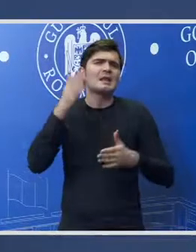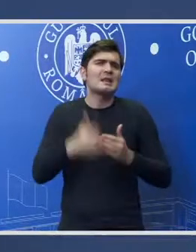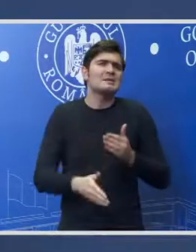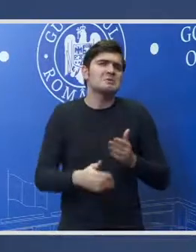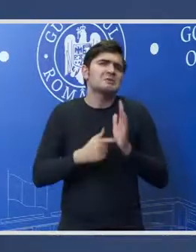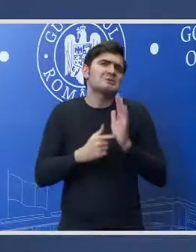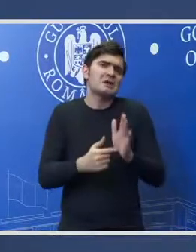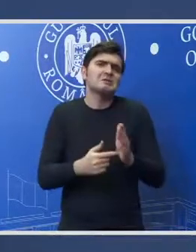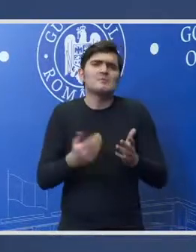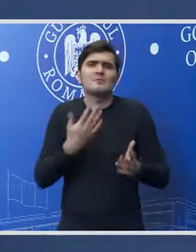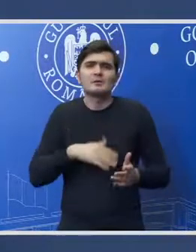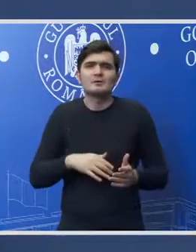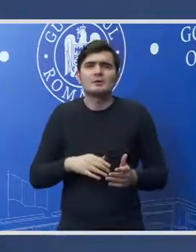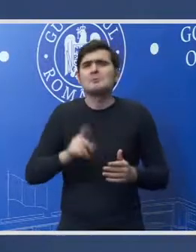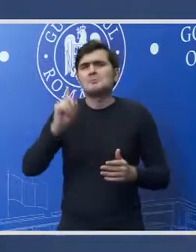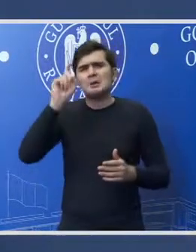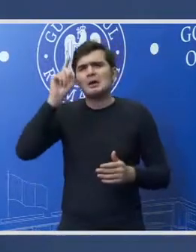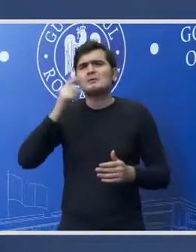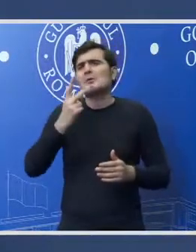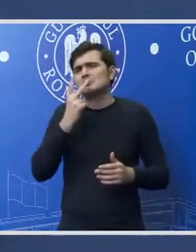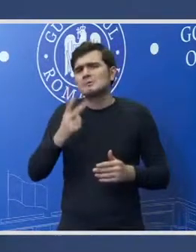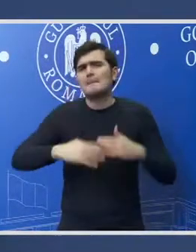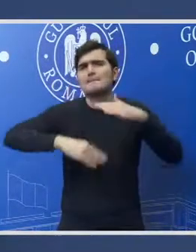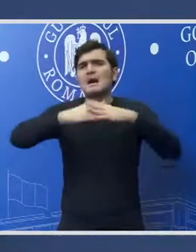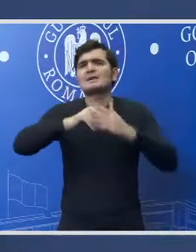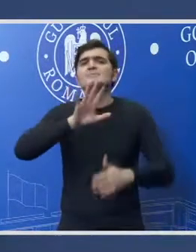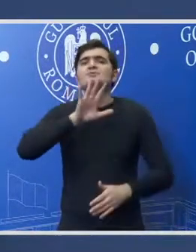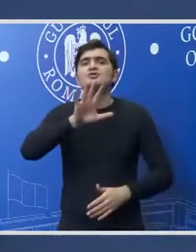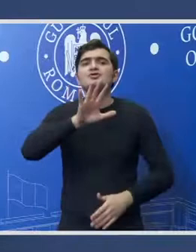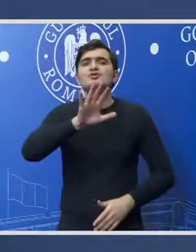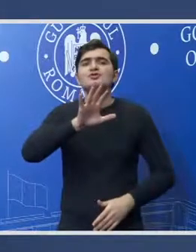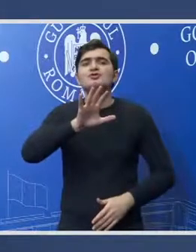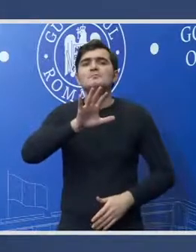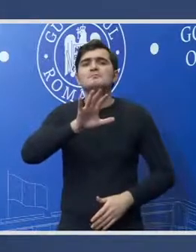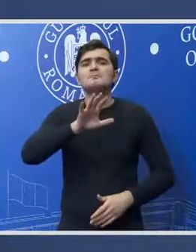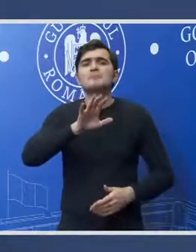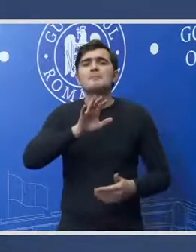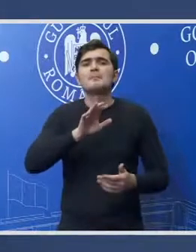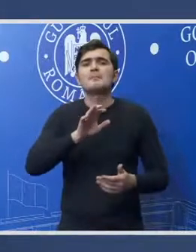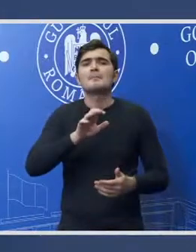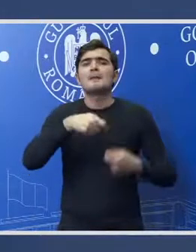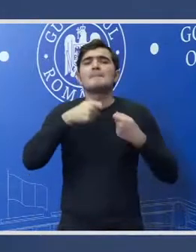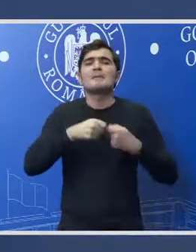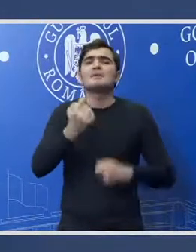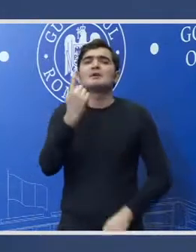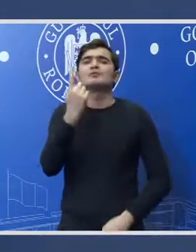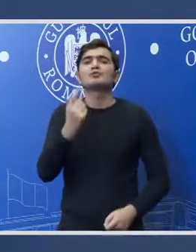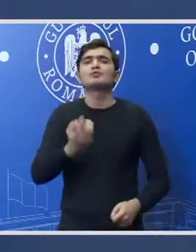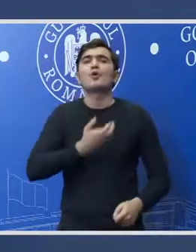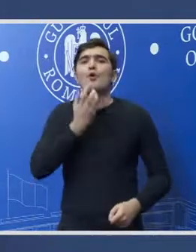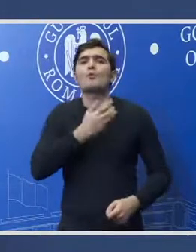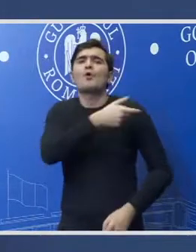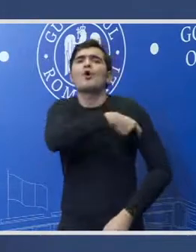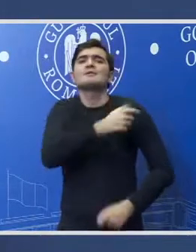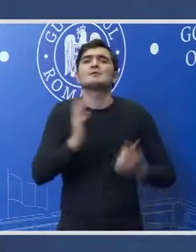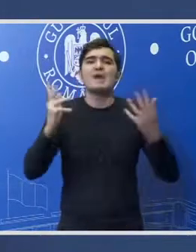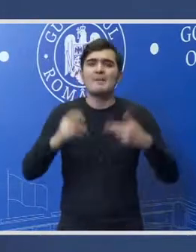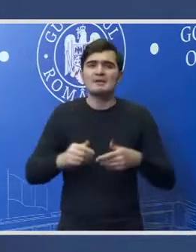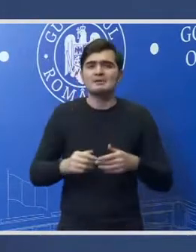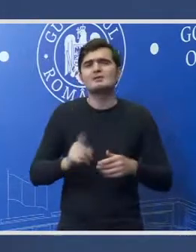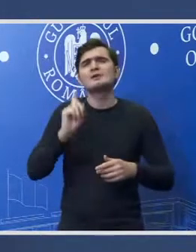exemplu, pentru un proiect Cred că ne uităm la maxim 5 de membri într-un Consiliul de Administrație, dar când va fi proiectul de